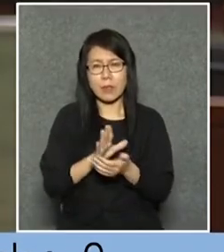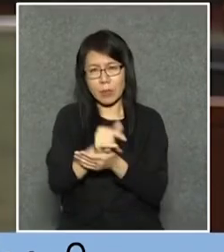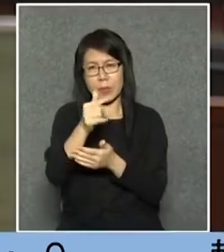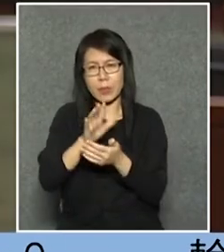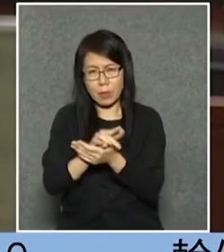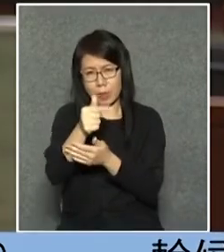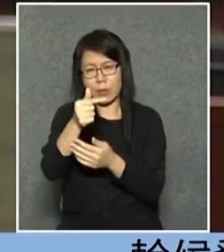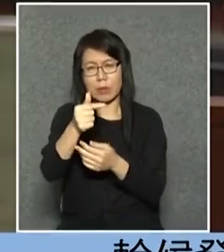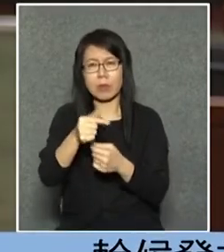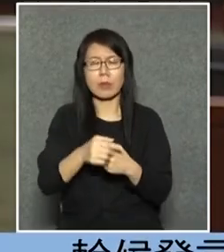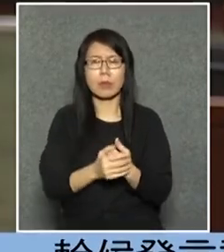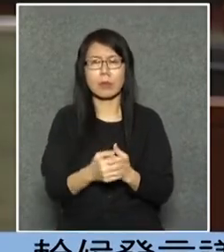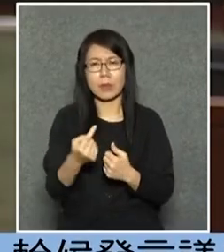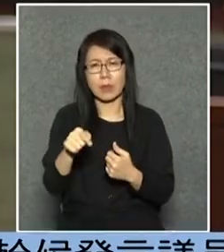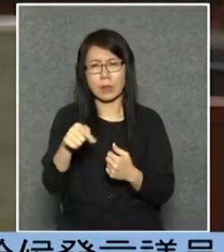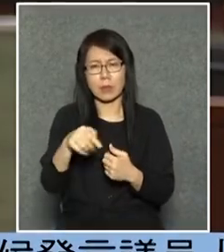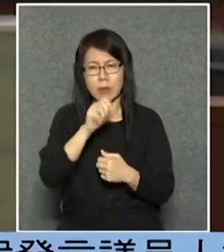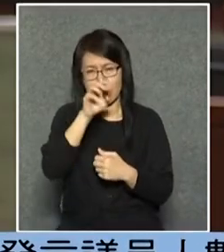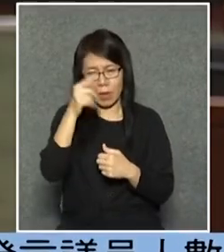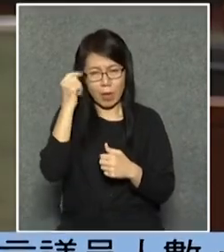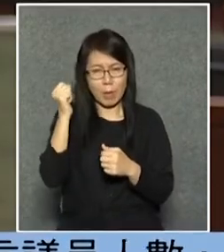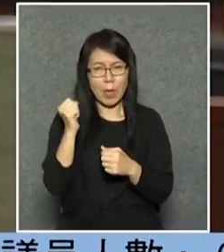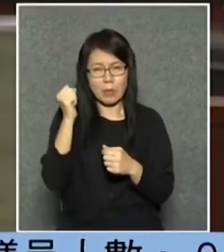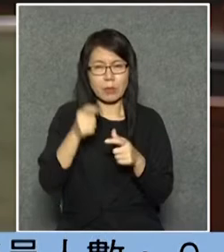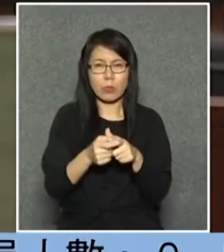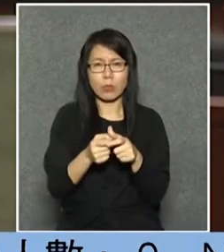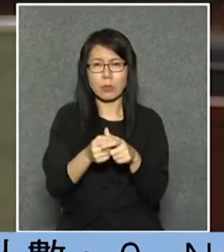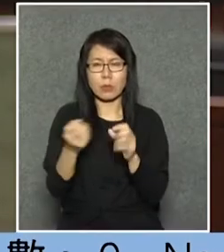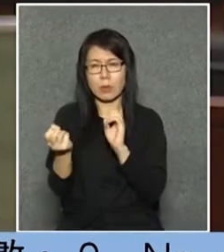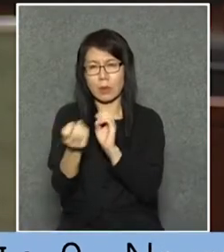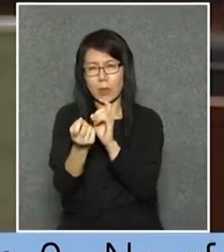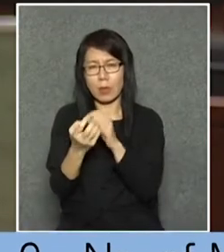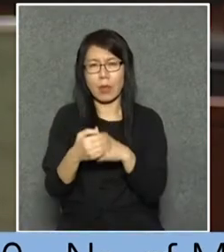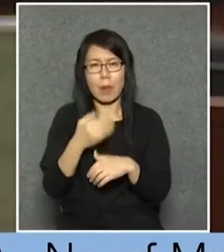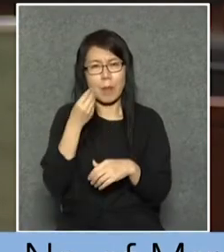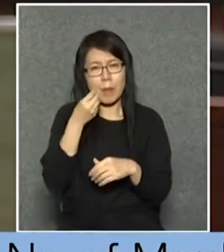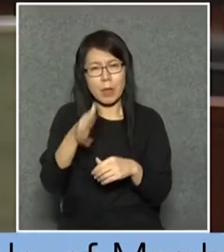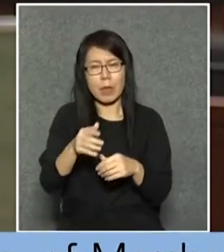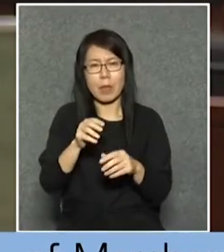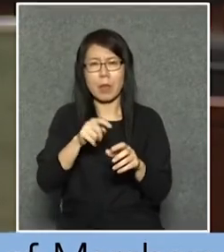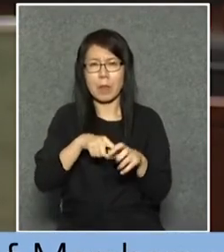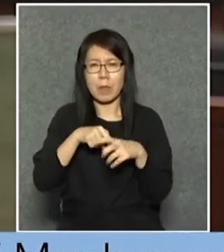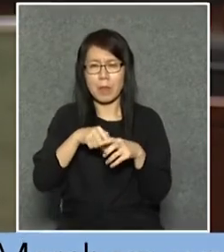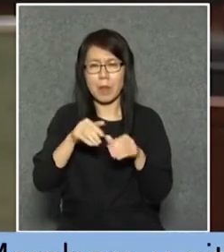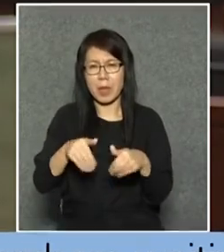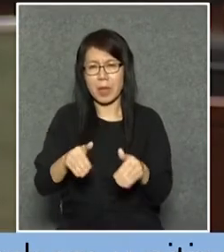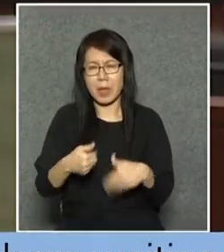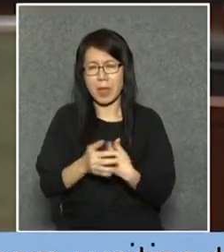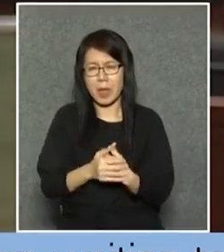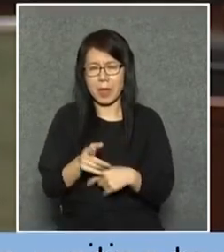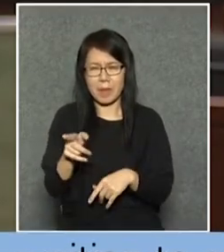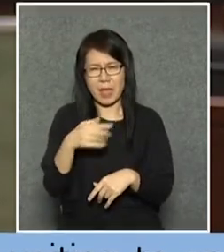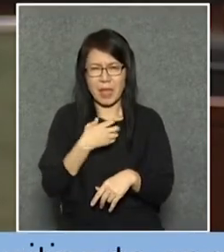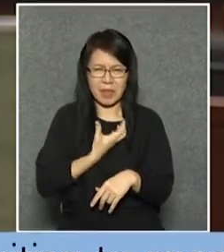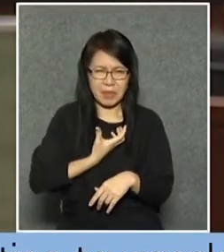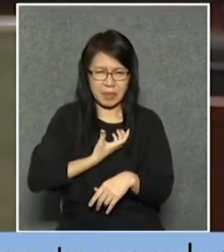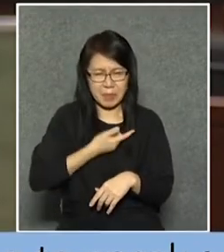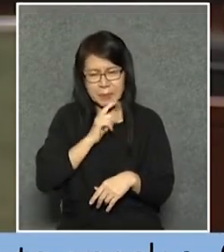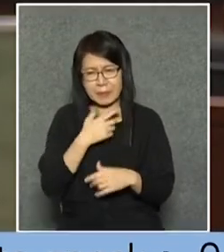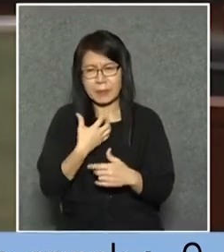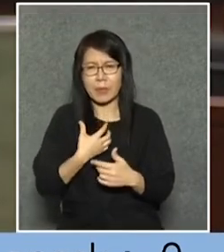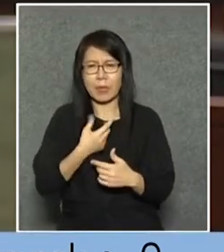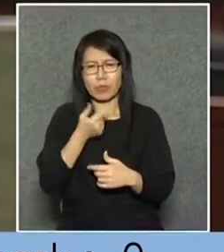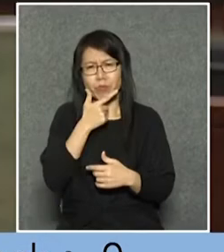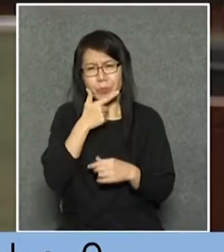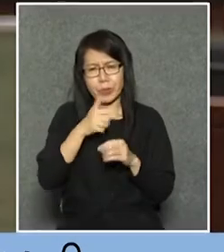一次這樣去跟這個巴士公司談准許利潤即是牙痛這樣就說想不做